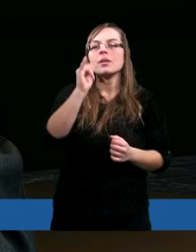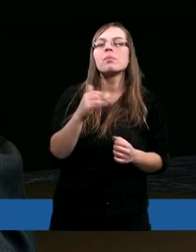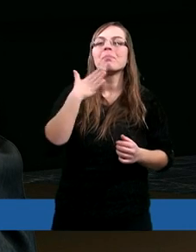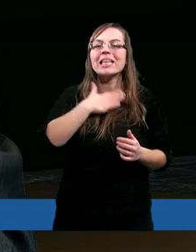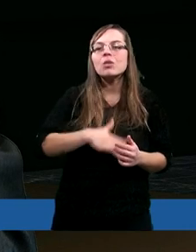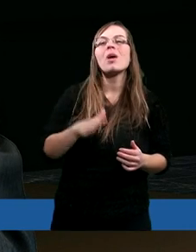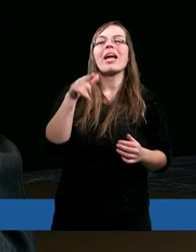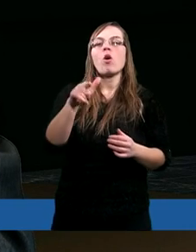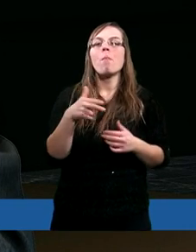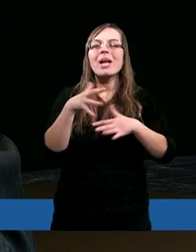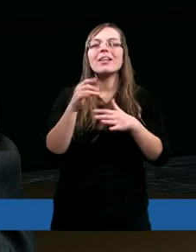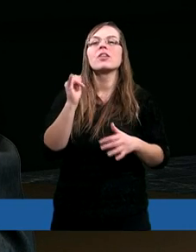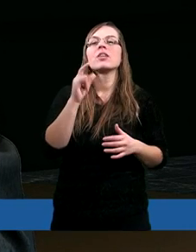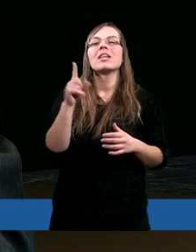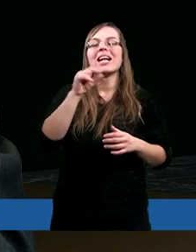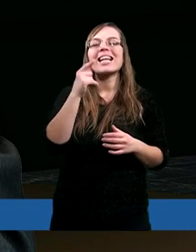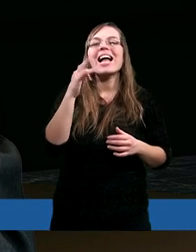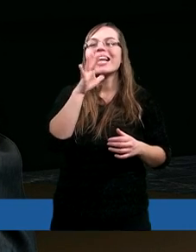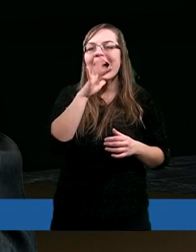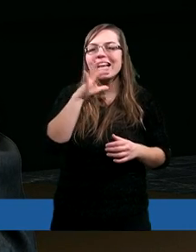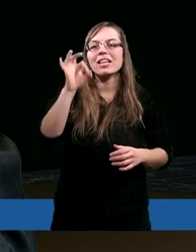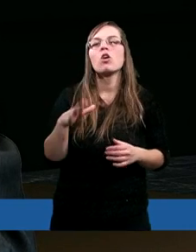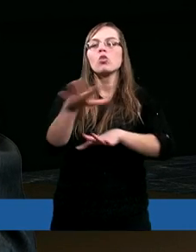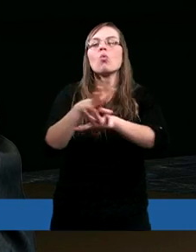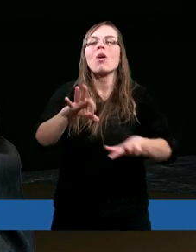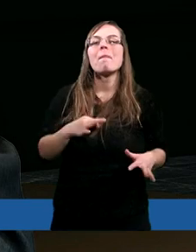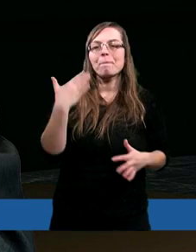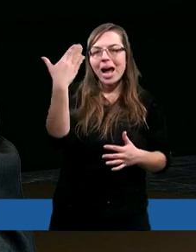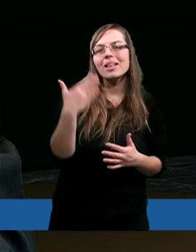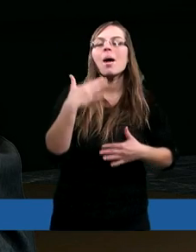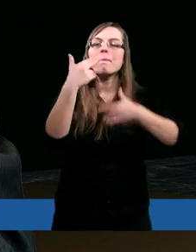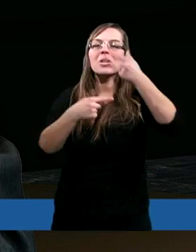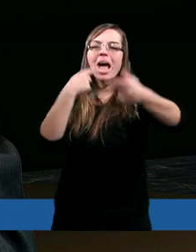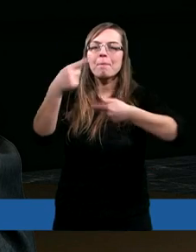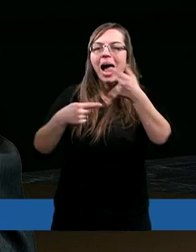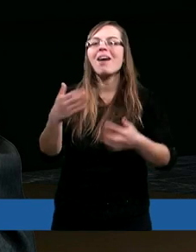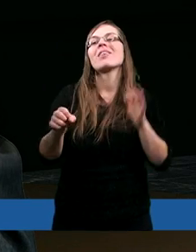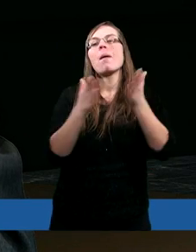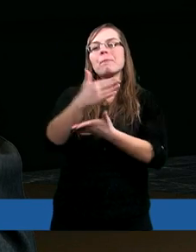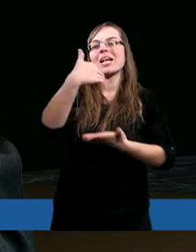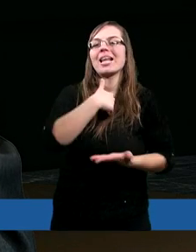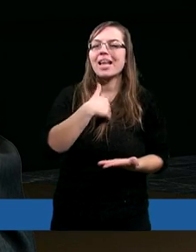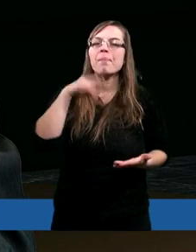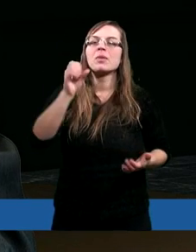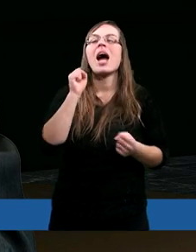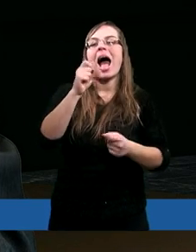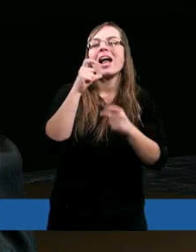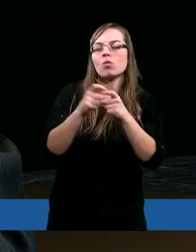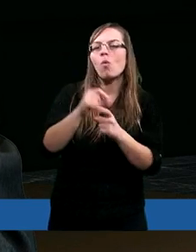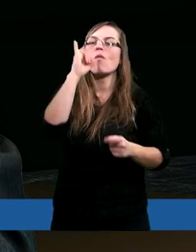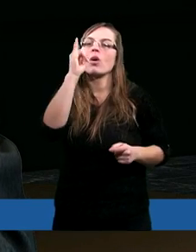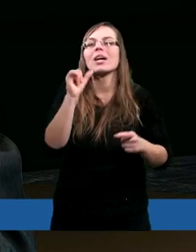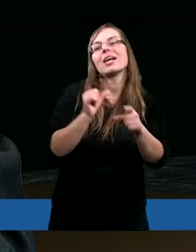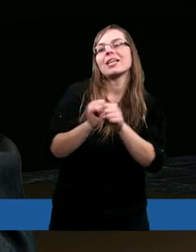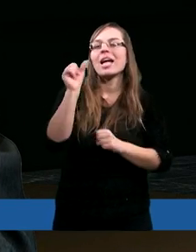miłego piewcy izraelskiego. Duch Pana przemawia przeze mnie, a słowo